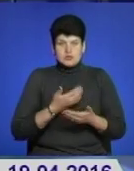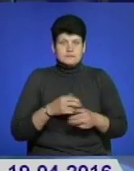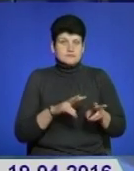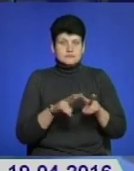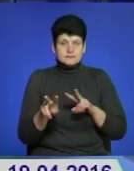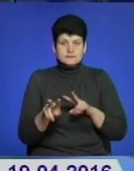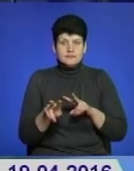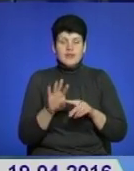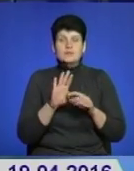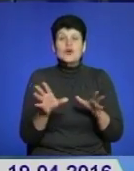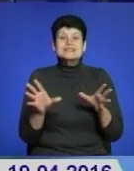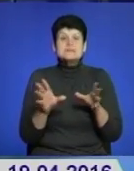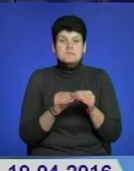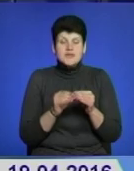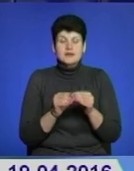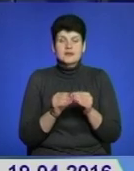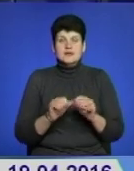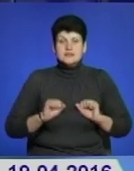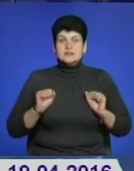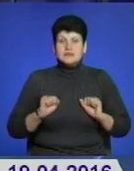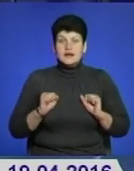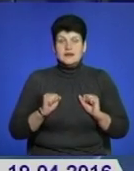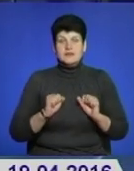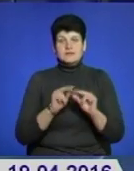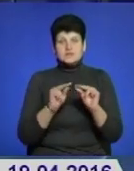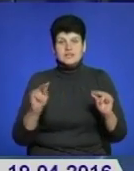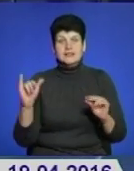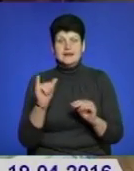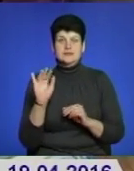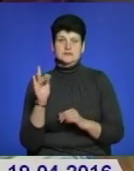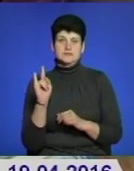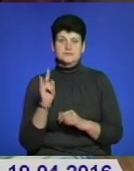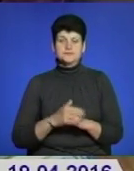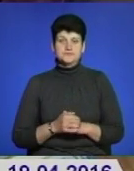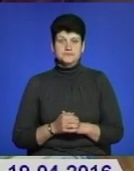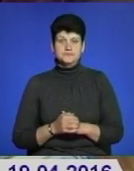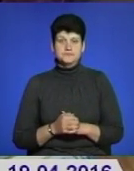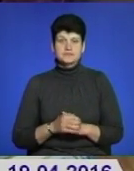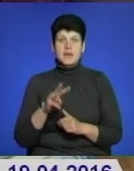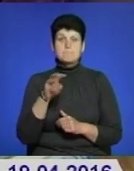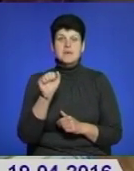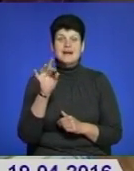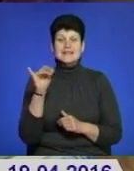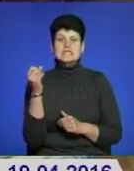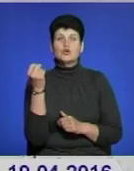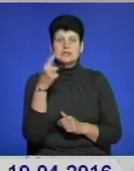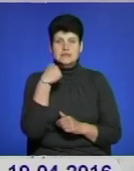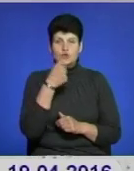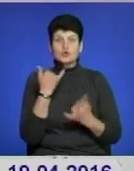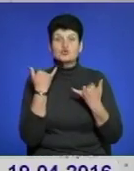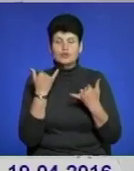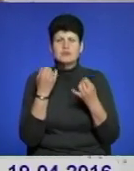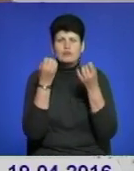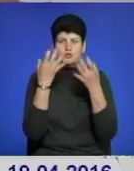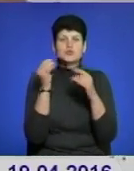і немарні зусилля педагога і школярки у наступному сюжеті. Марічці 11 років. Сьогодні у